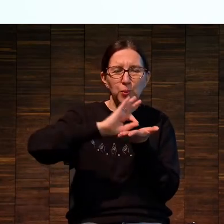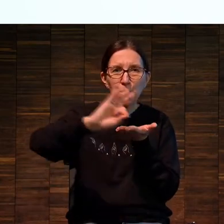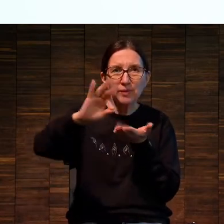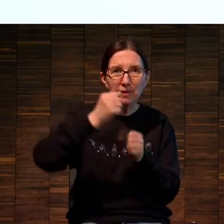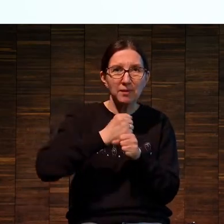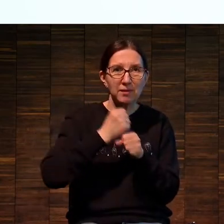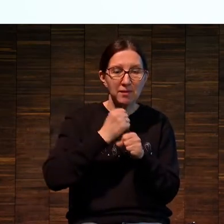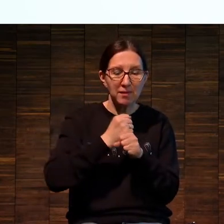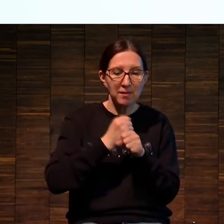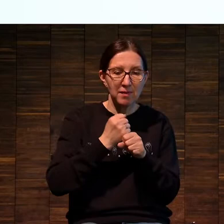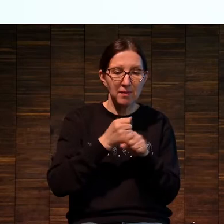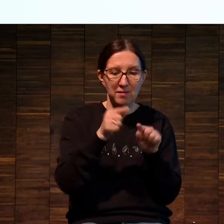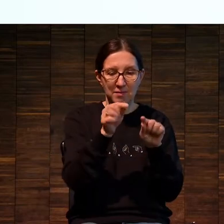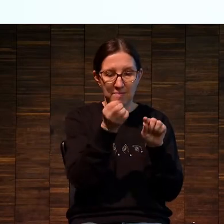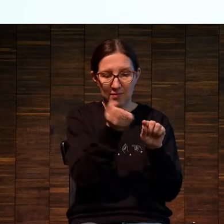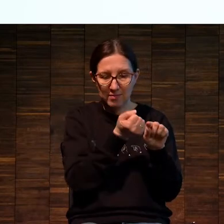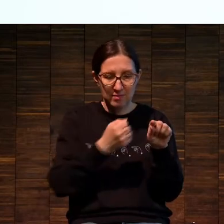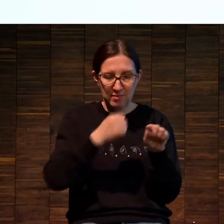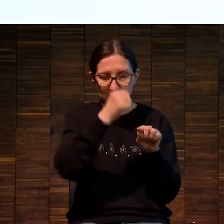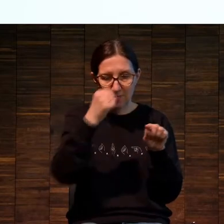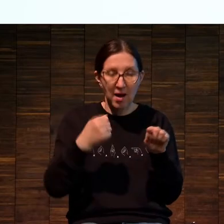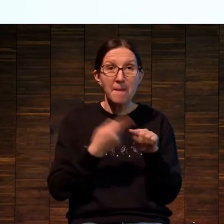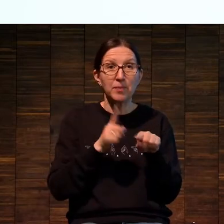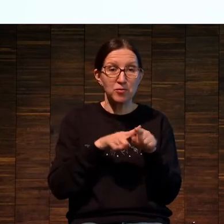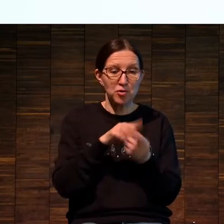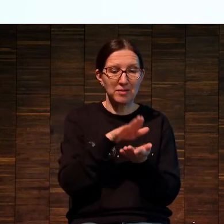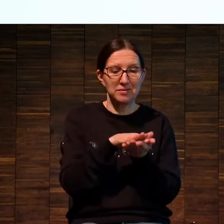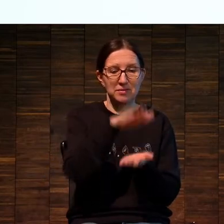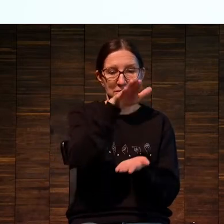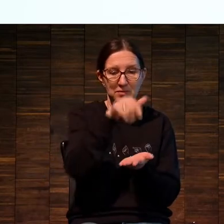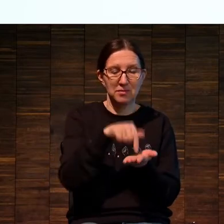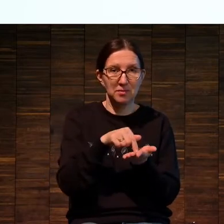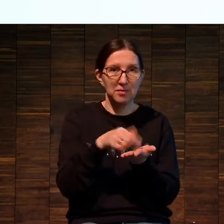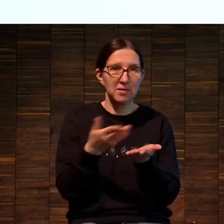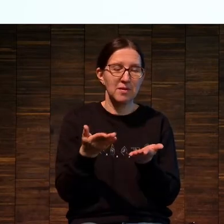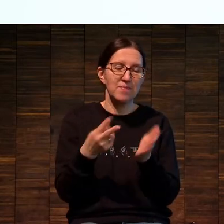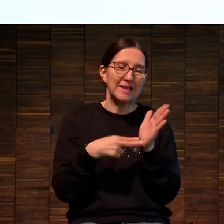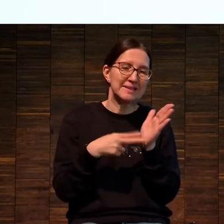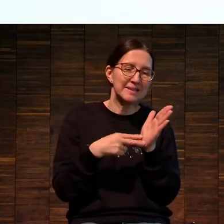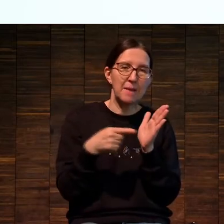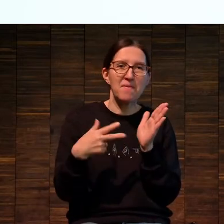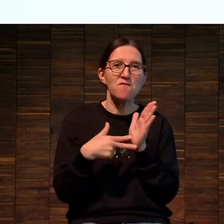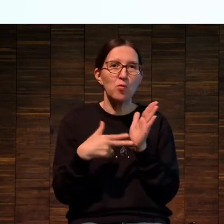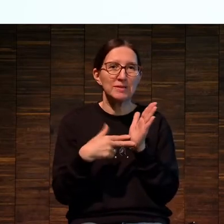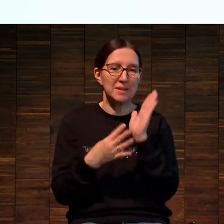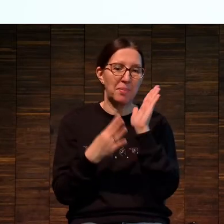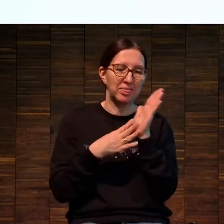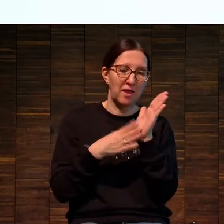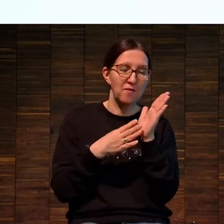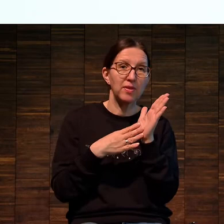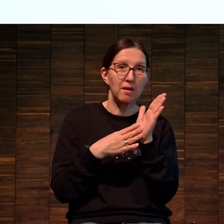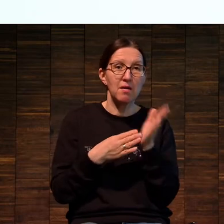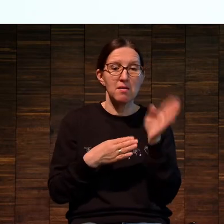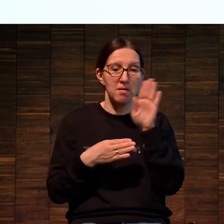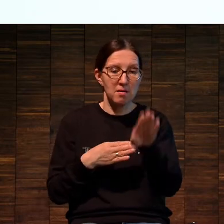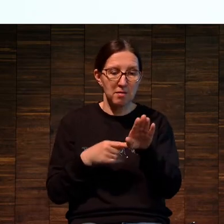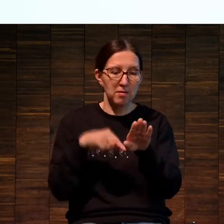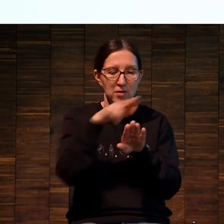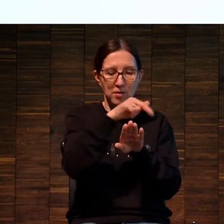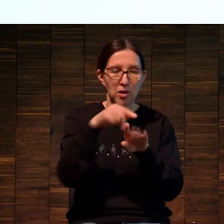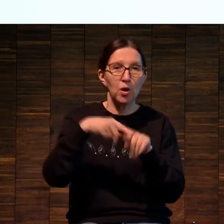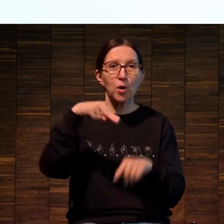них делались трафареты. И такая книжечка из листов, там 7, 8, 9 листов, и были вот эти мануфактуры